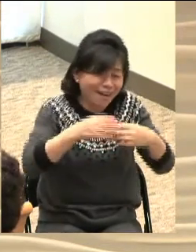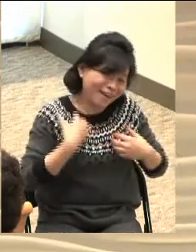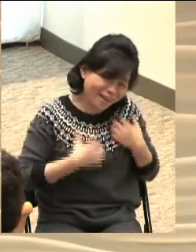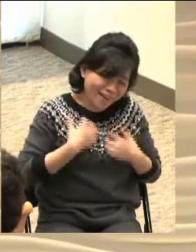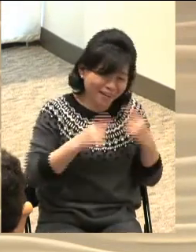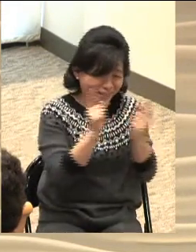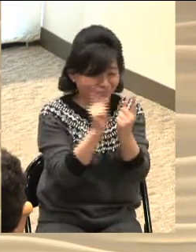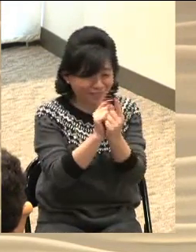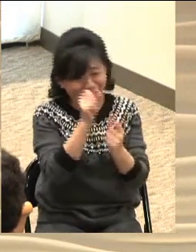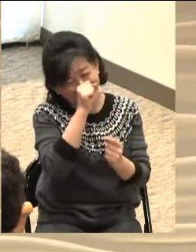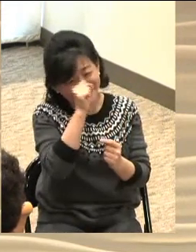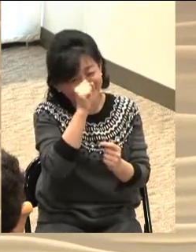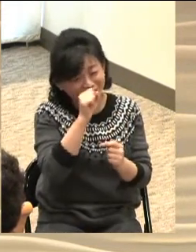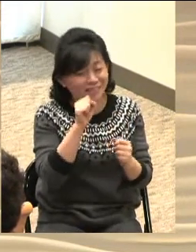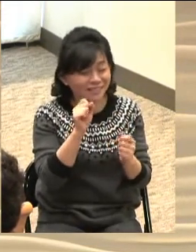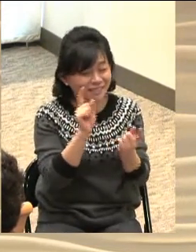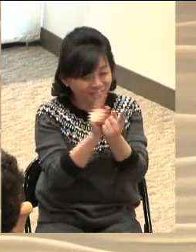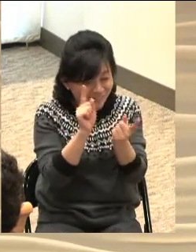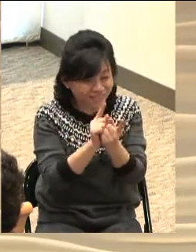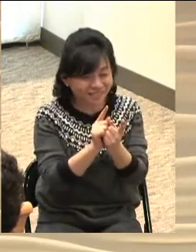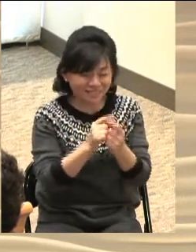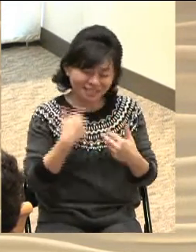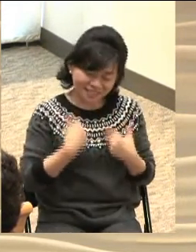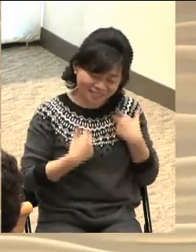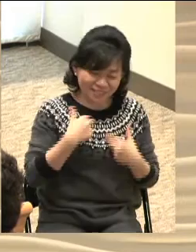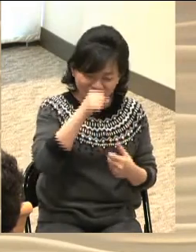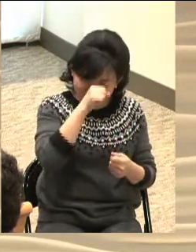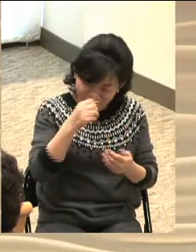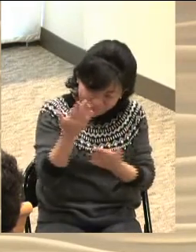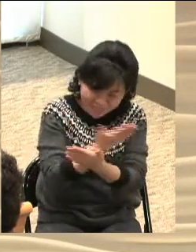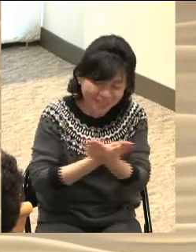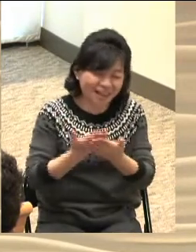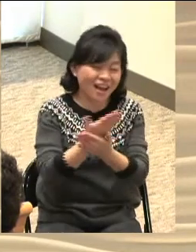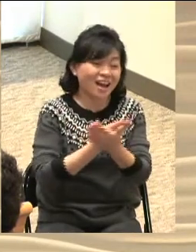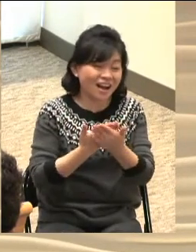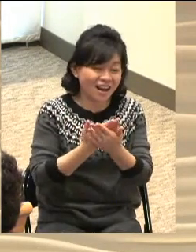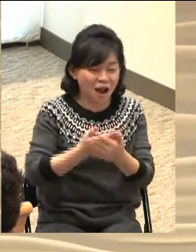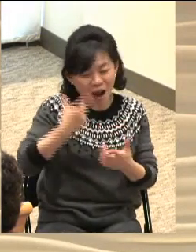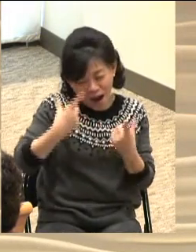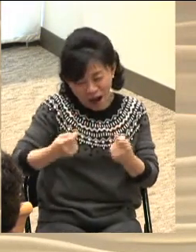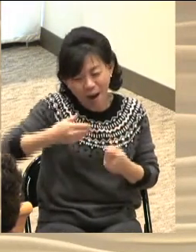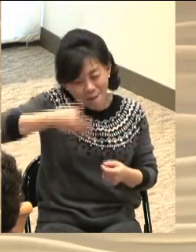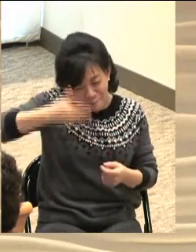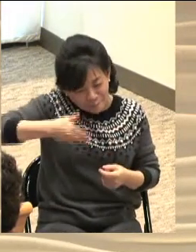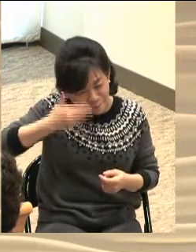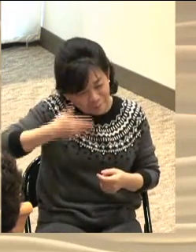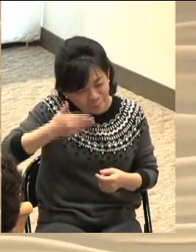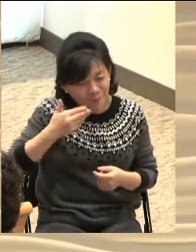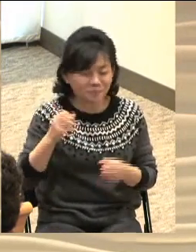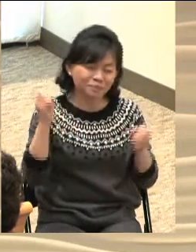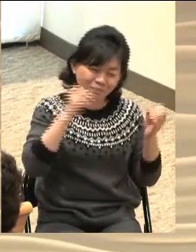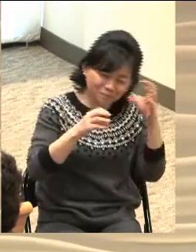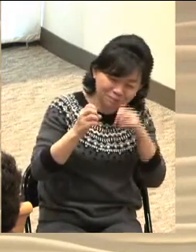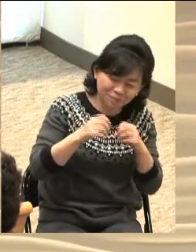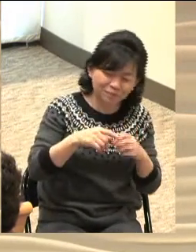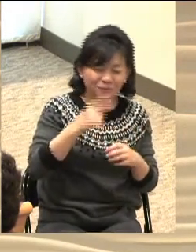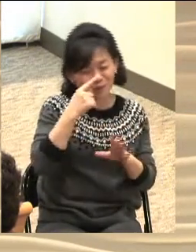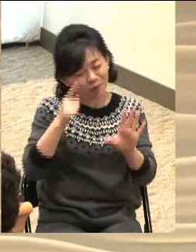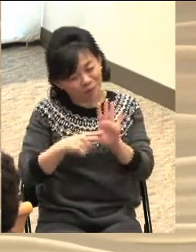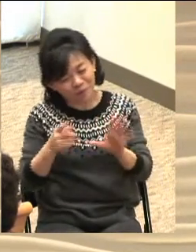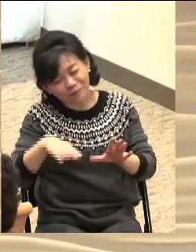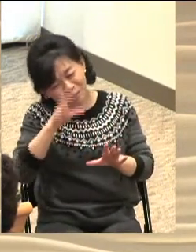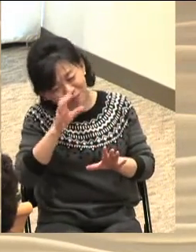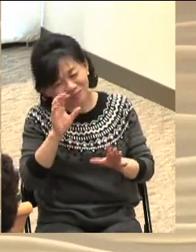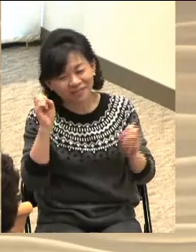참을 만나서 즐겁게 교제하고 함께 식사를 하고 또 차를 마시는 것도 다